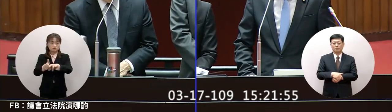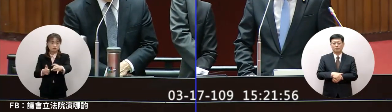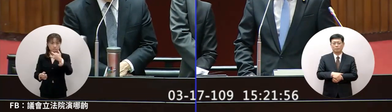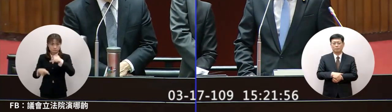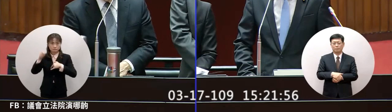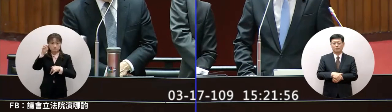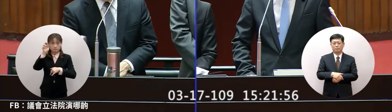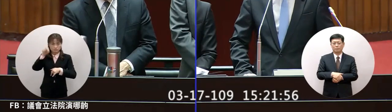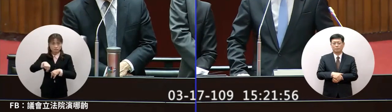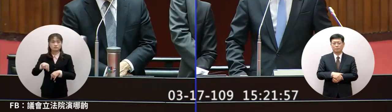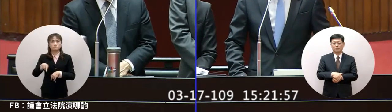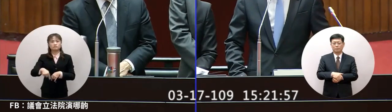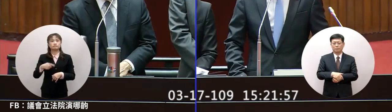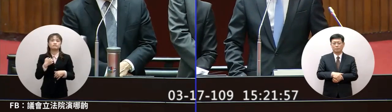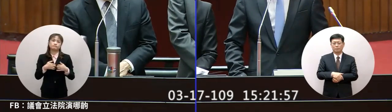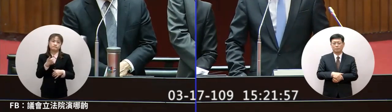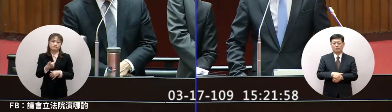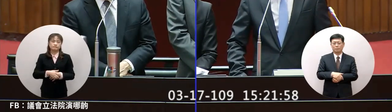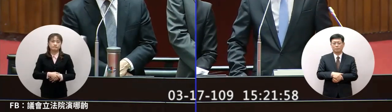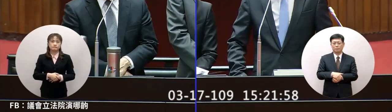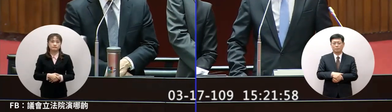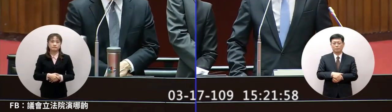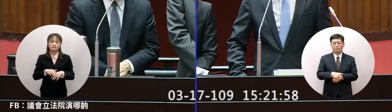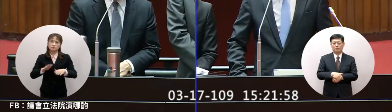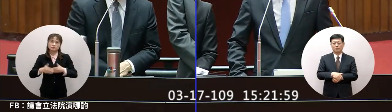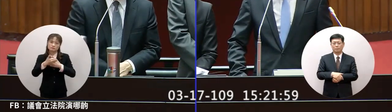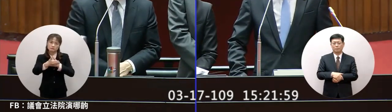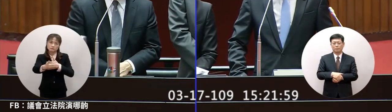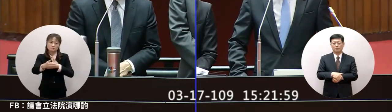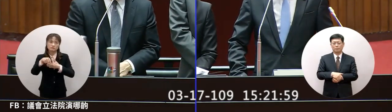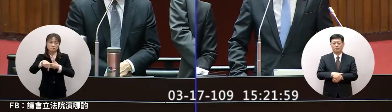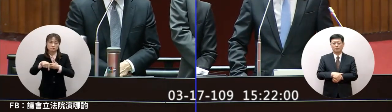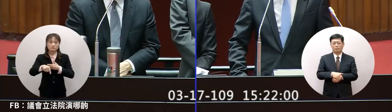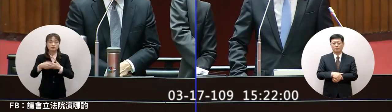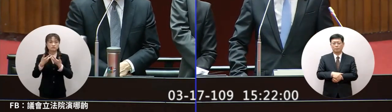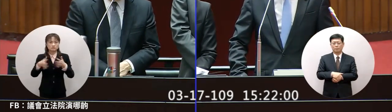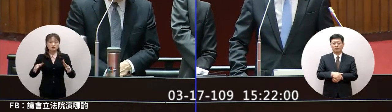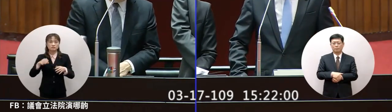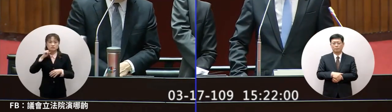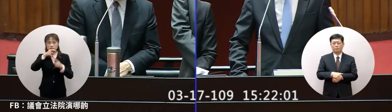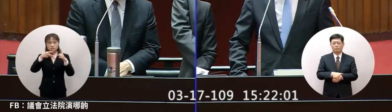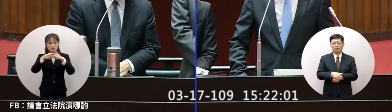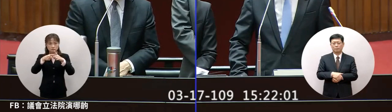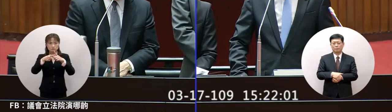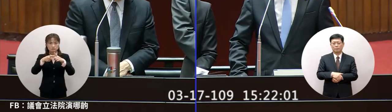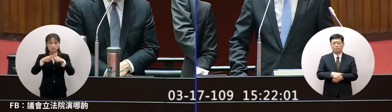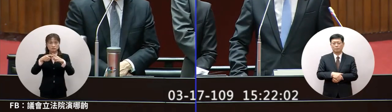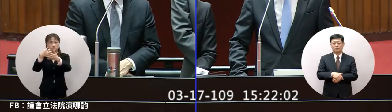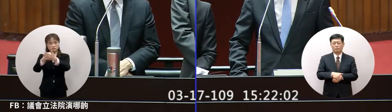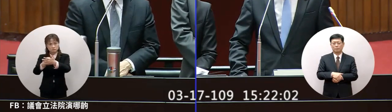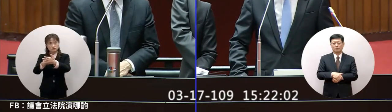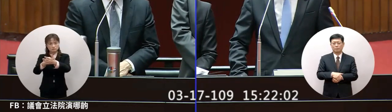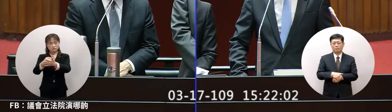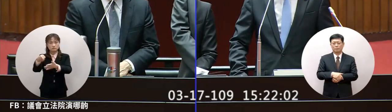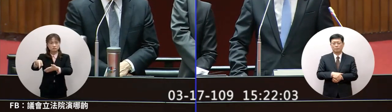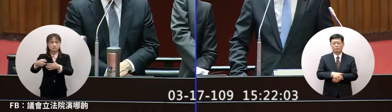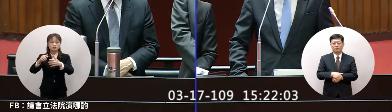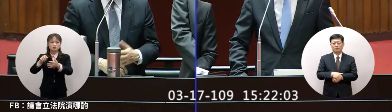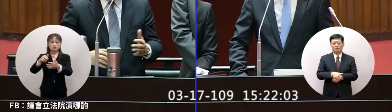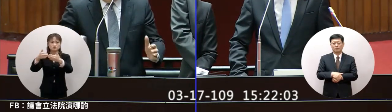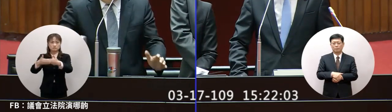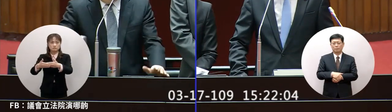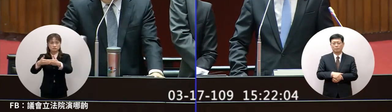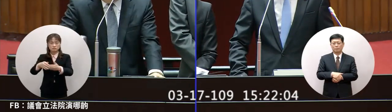很多的辛苦這個過程現在因為還有很多同胞我們很希望都接回來所以